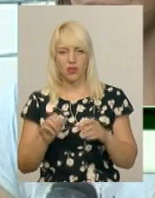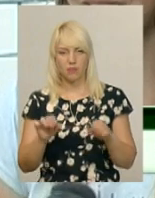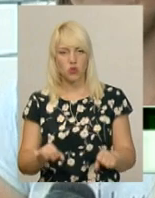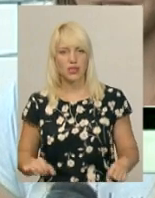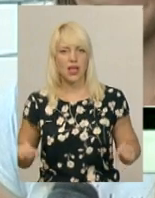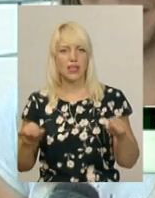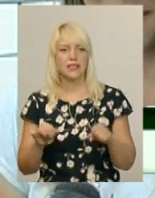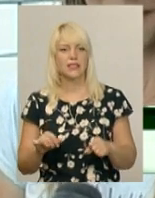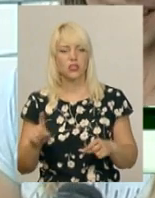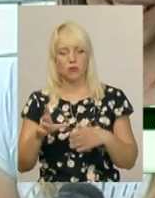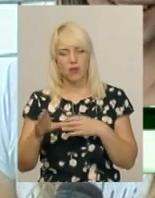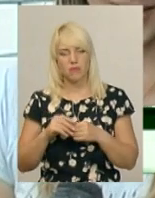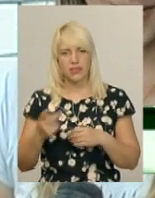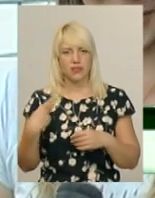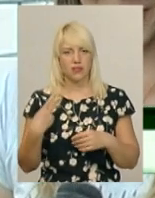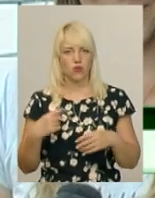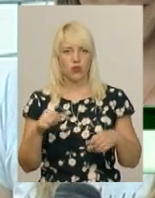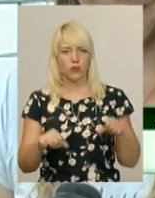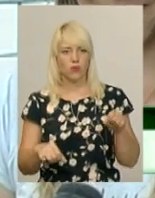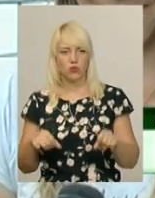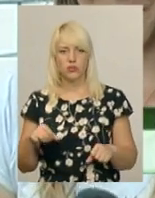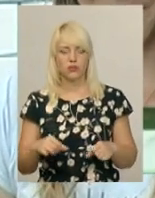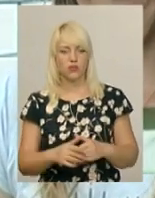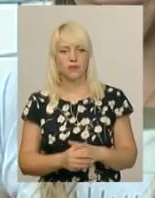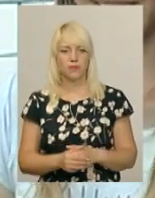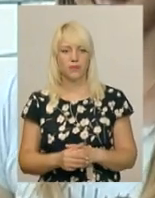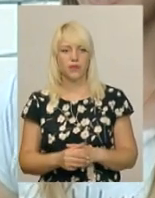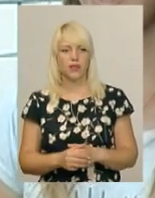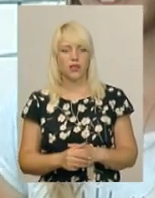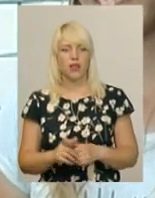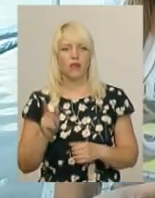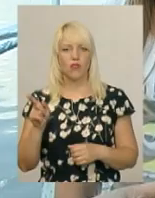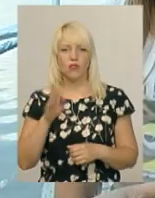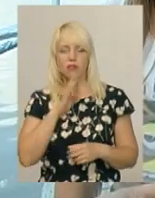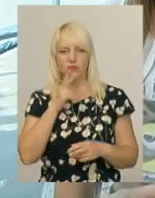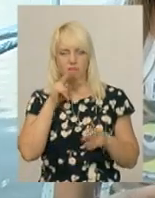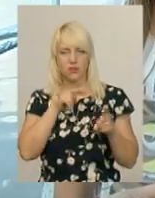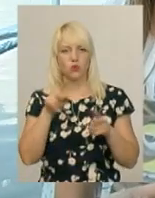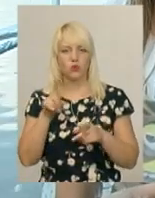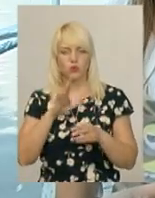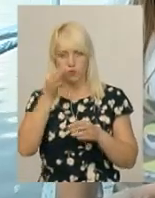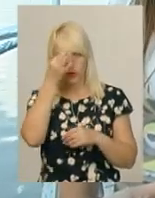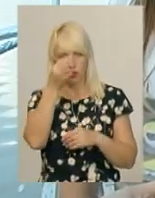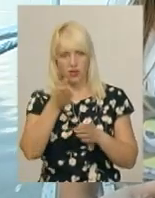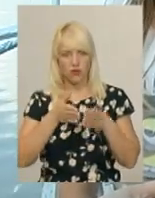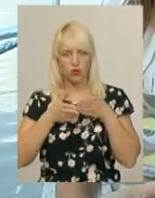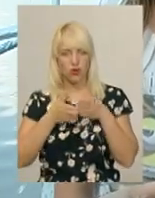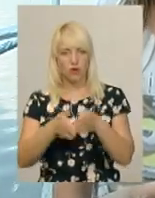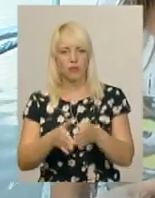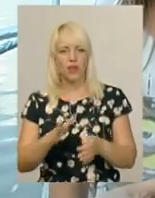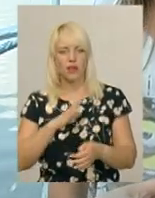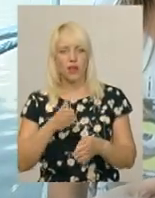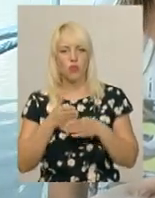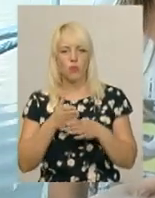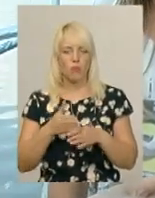щоб вона за мною грибла, а вона підкручує, щоб лодка рівніше їхала. Я взагалі допомагаю їй рулити